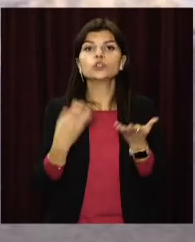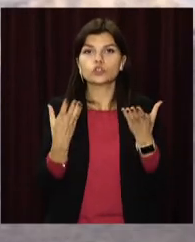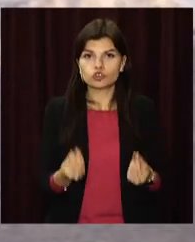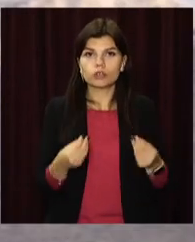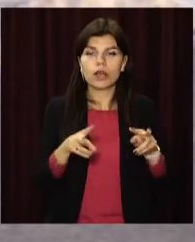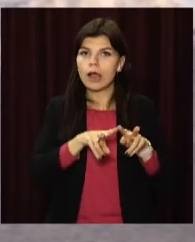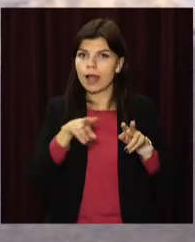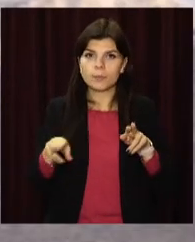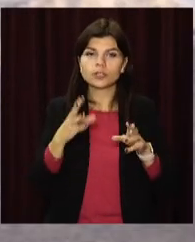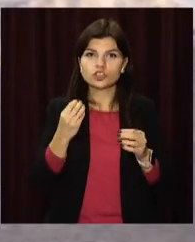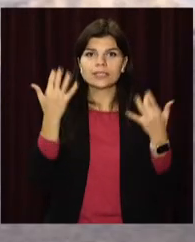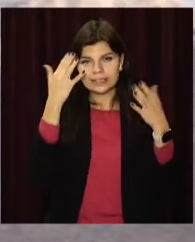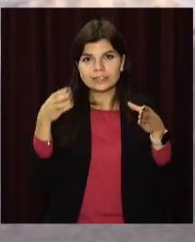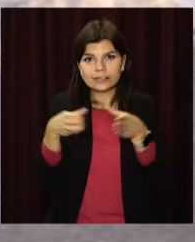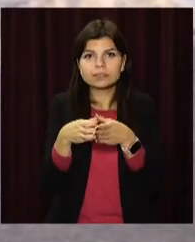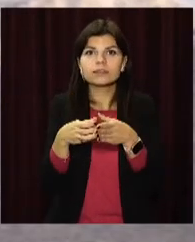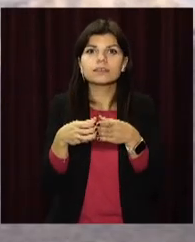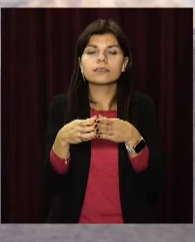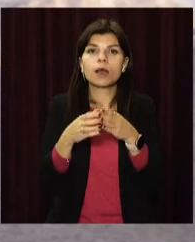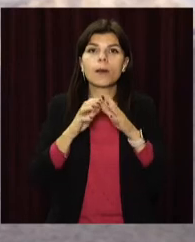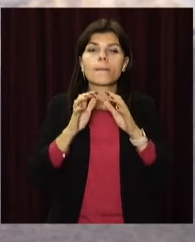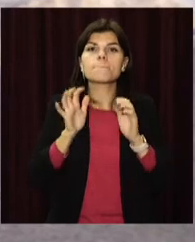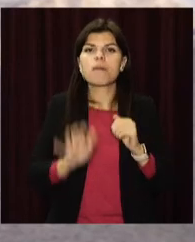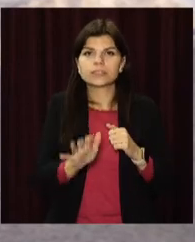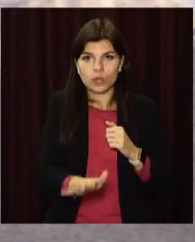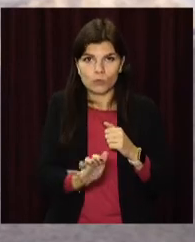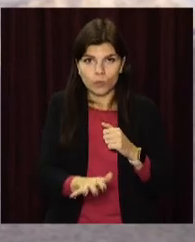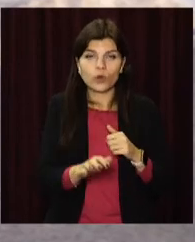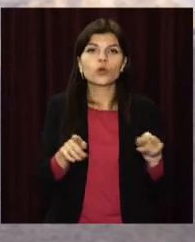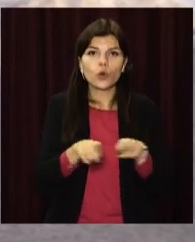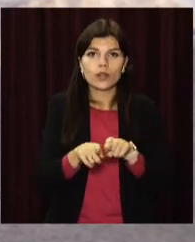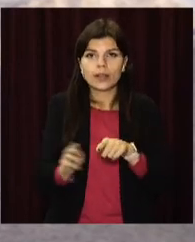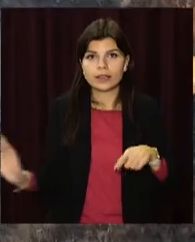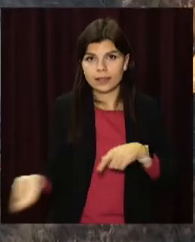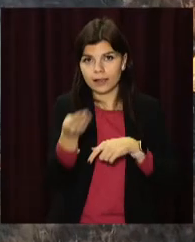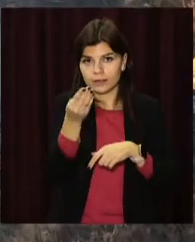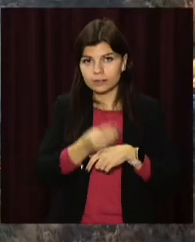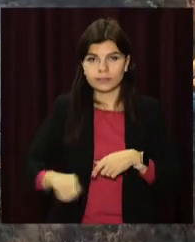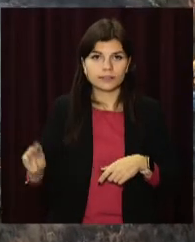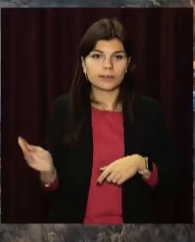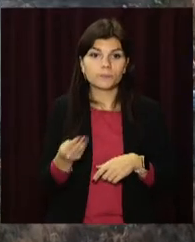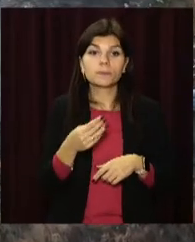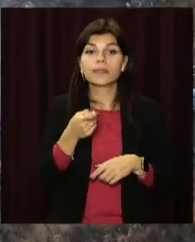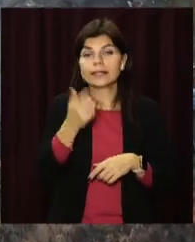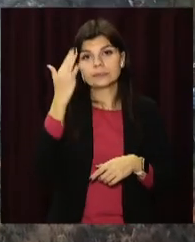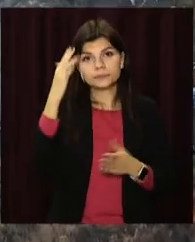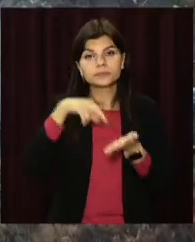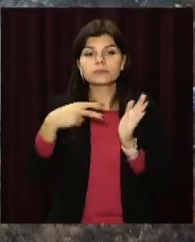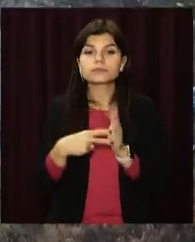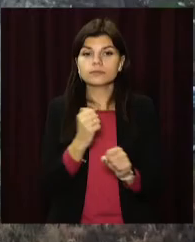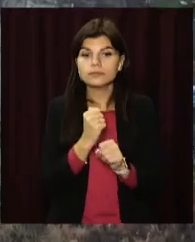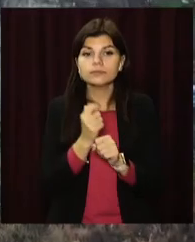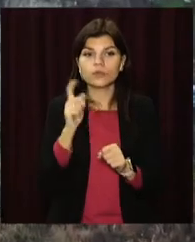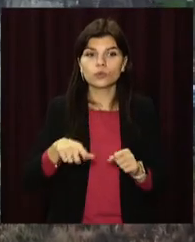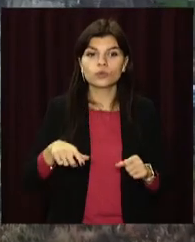паралельно відкрити секцію із баскетболу і настільного тенісу. За проєктом на новому стадіоні також